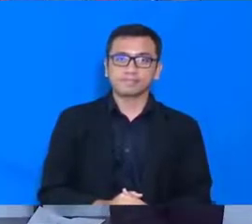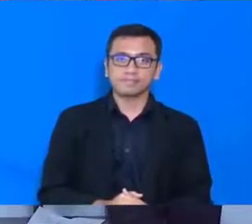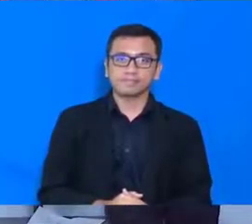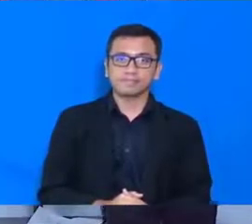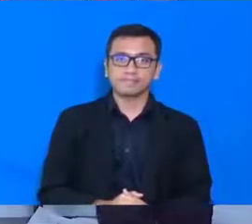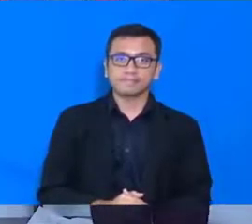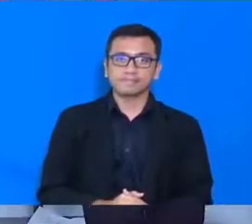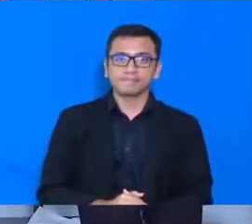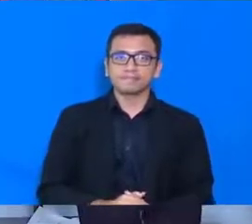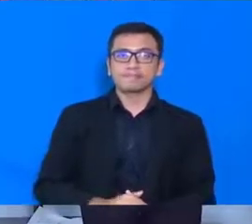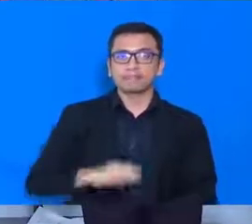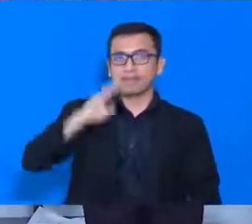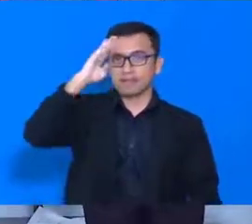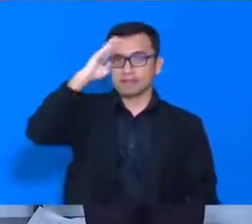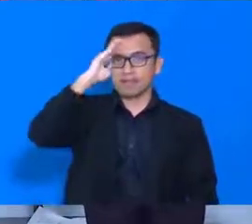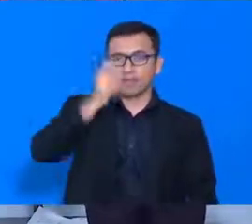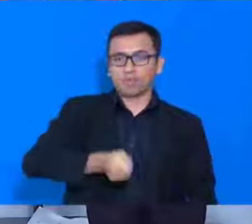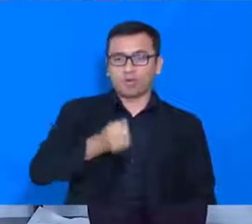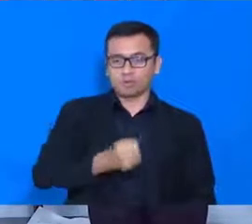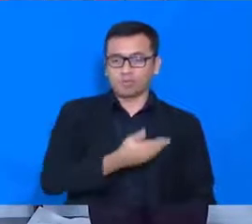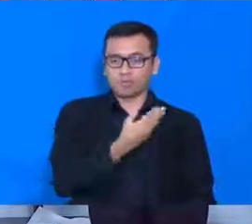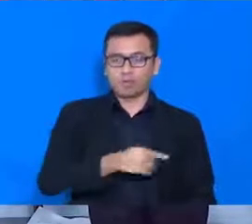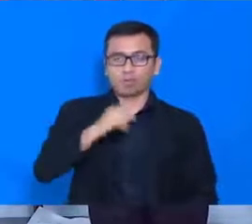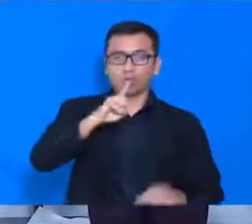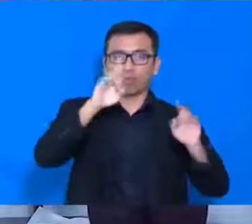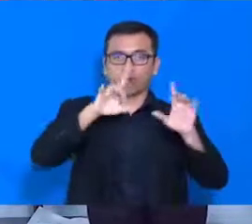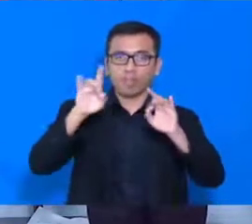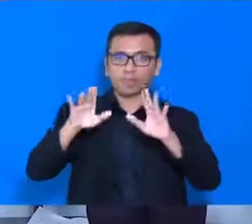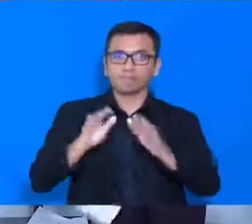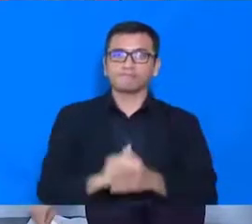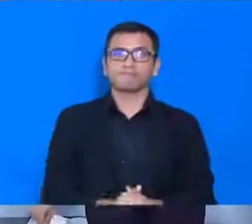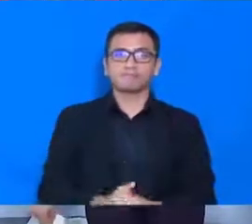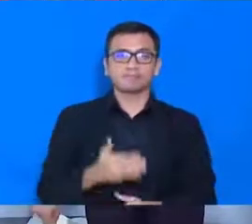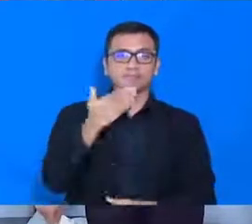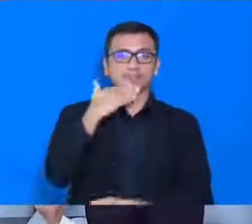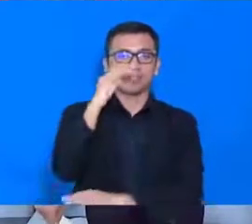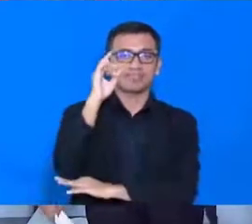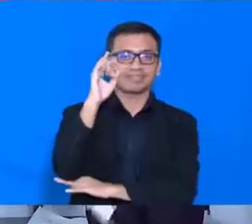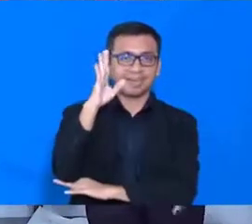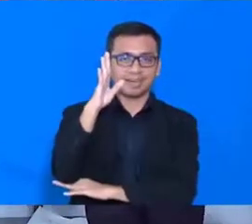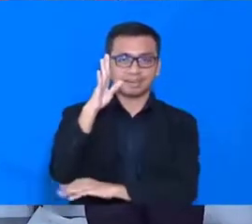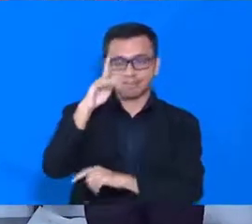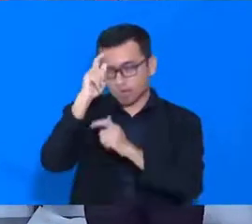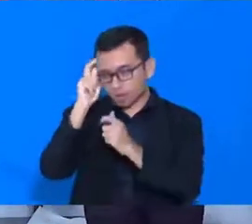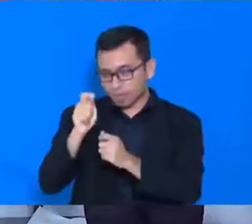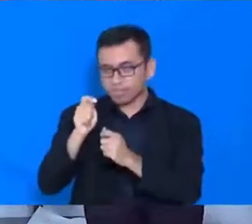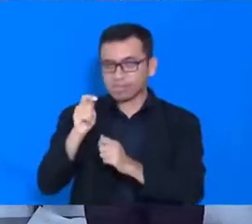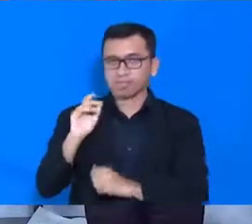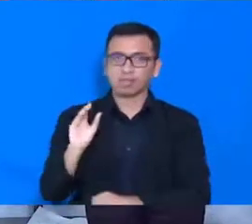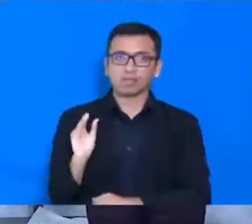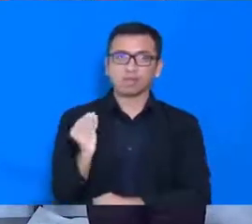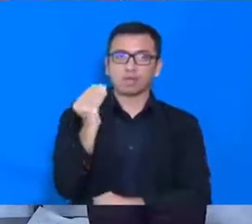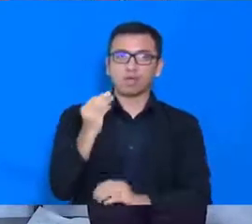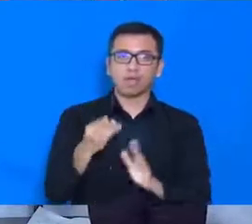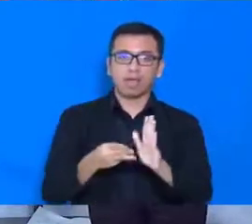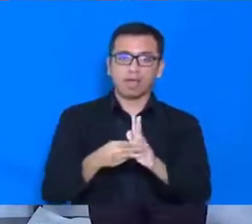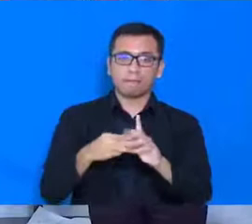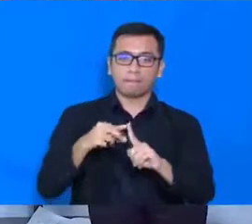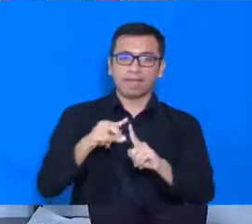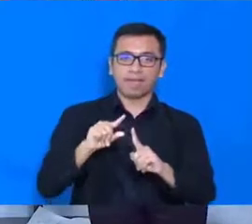Assalamualaikum, Warahmatullahi Wabarakatuh. Selamat siang, yang saya hormati, Bapak Ketua MPR, beserta para Wakil Ketua MPR,